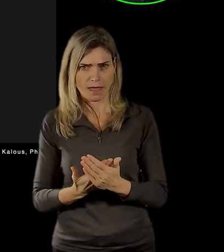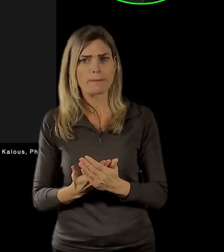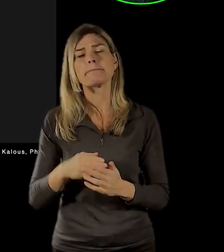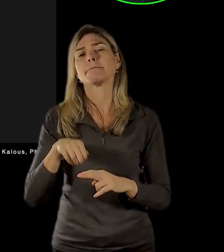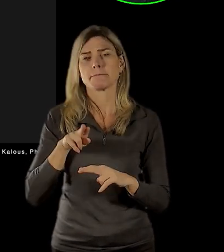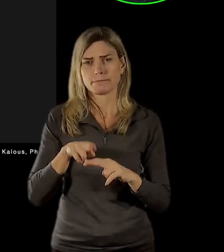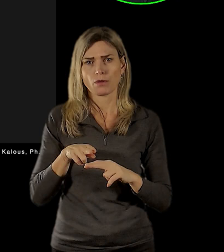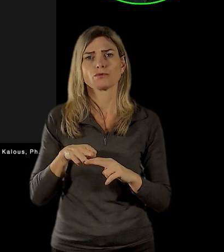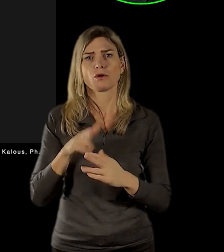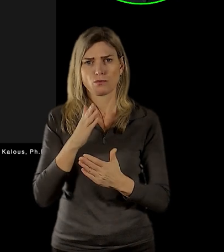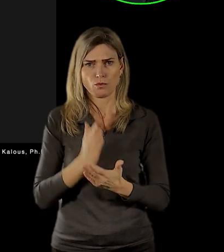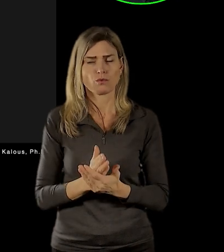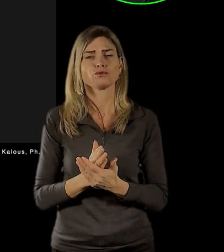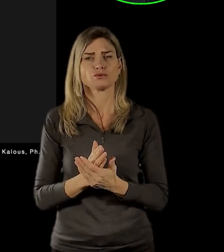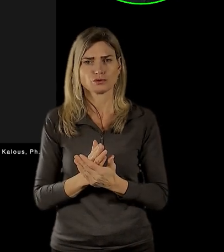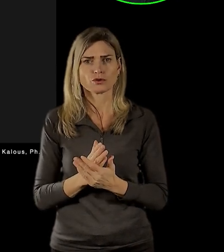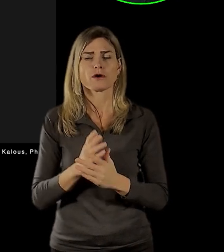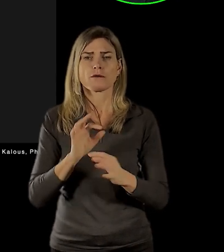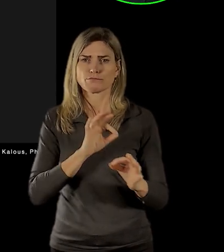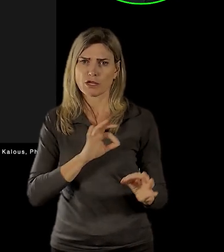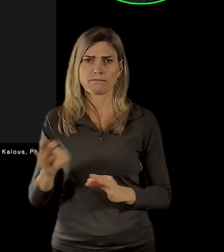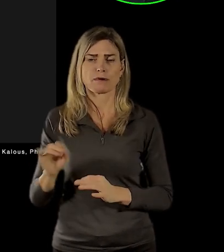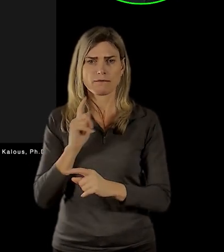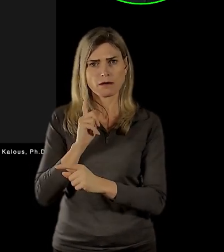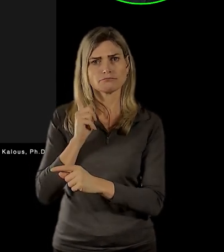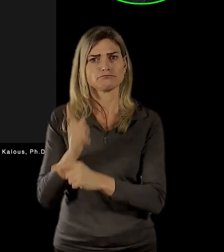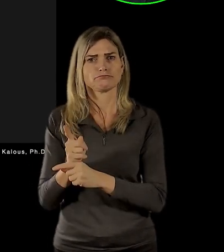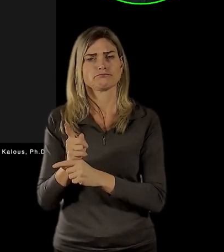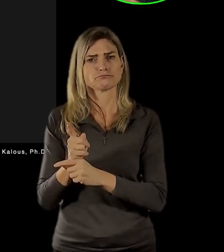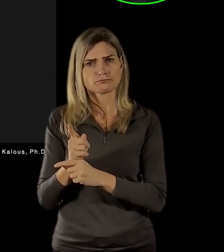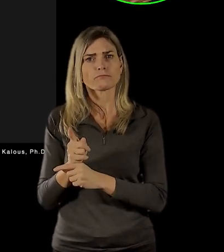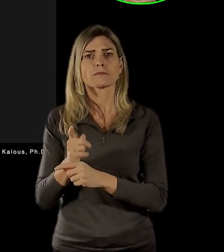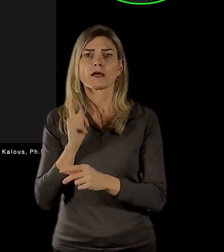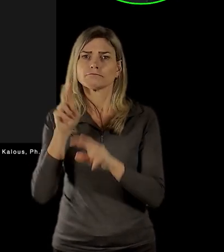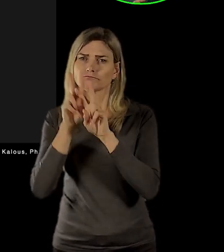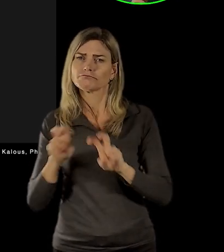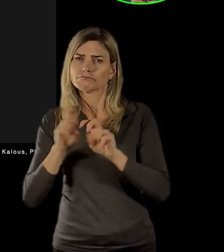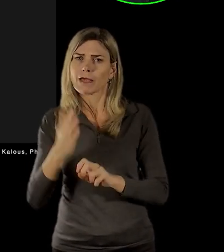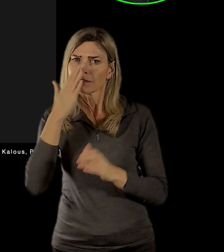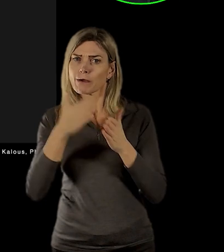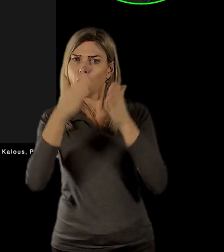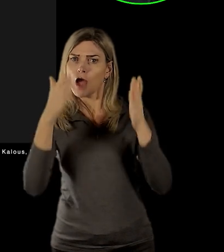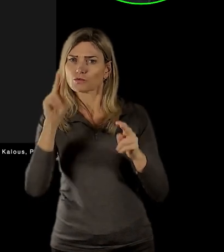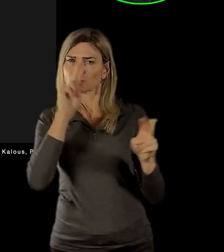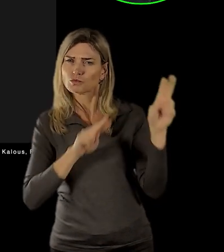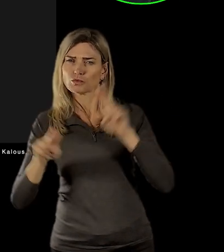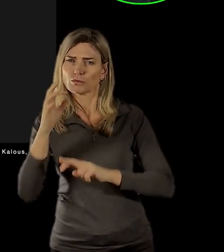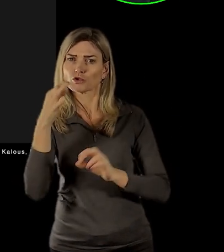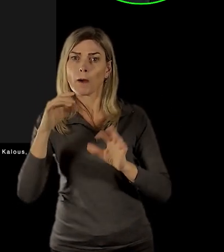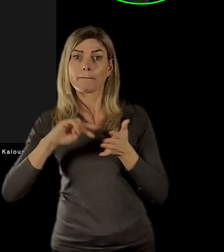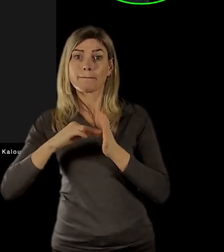tak zpracovalo objemovou studii, loni na to navázala